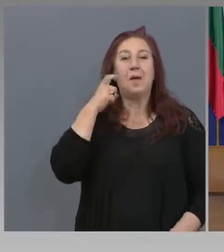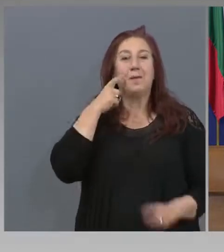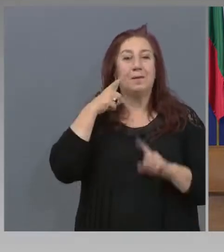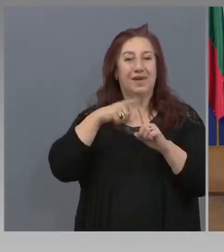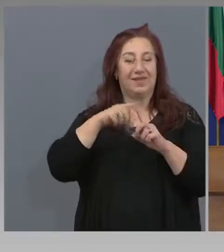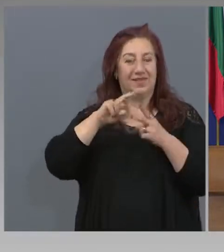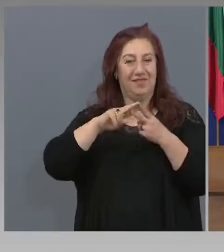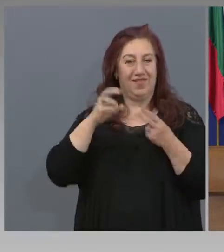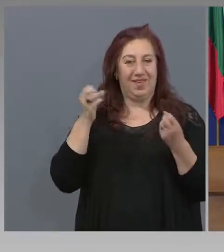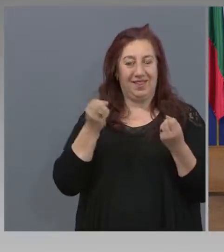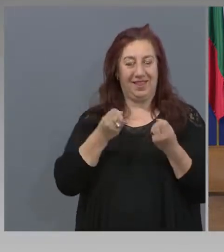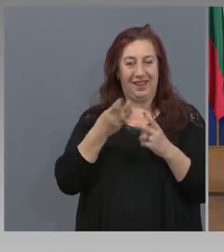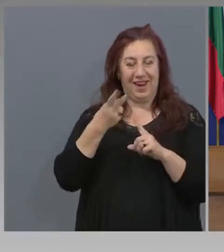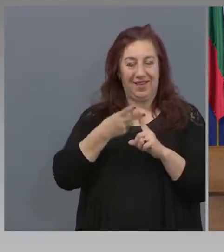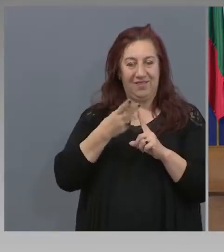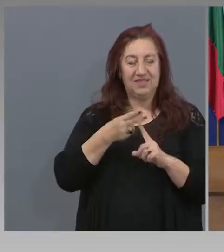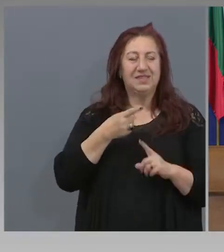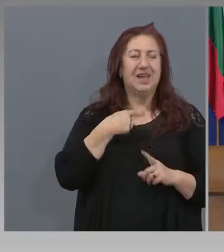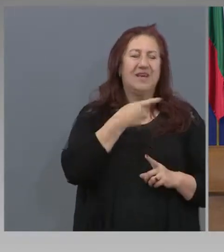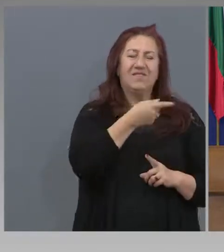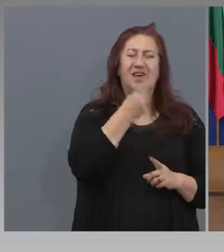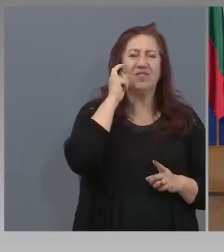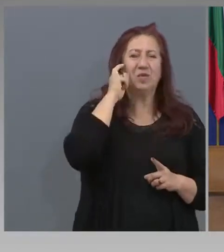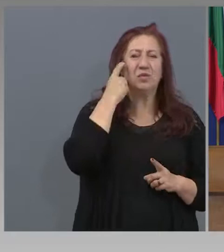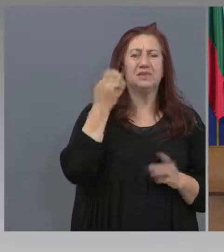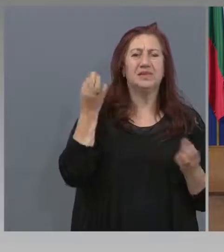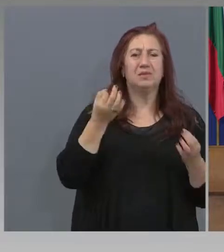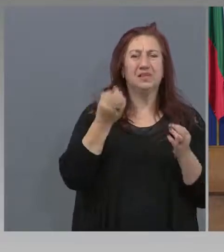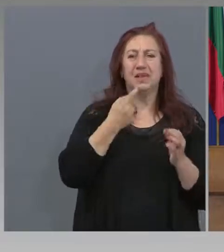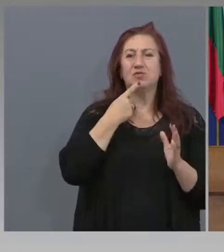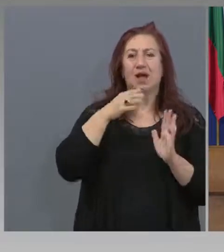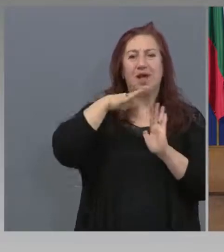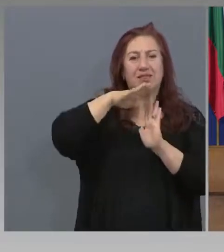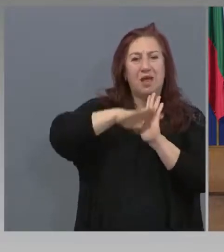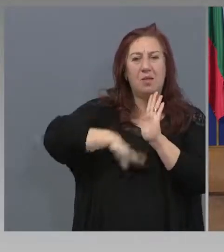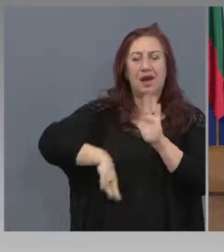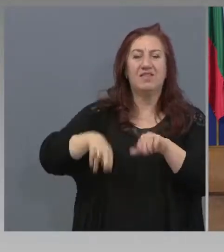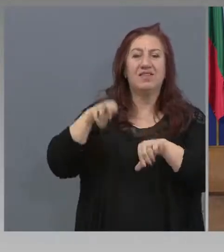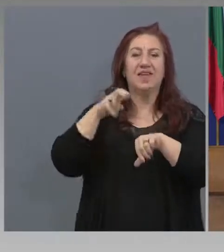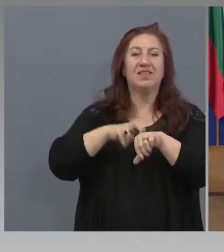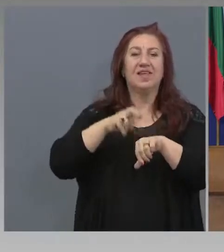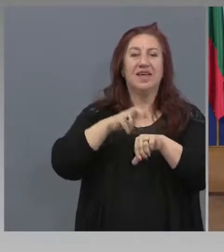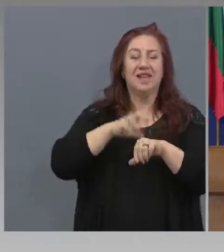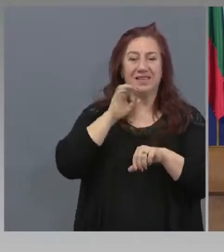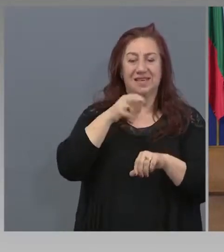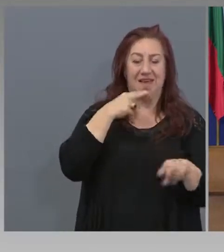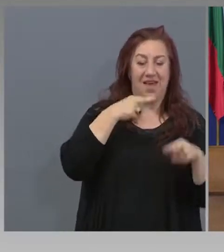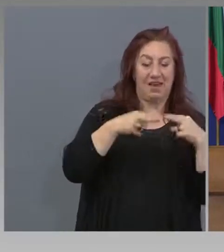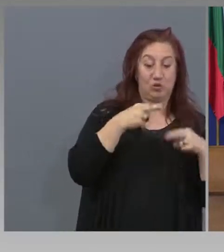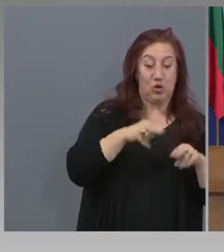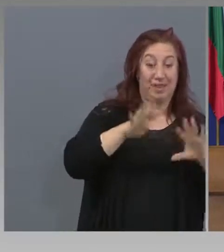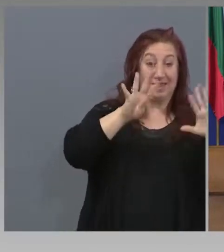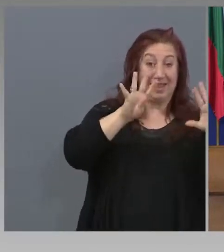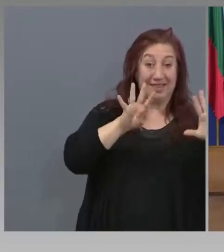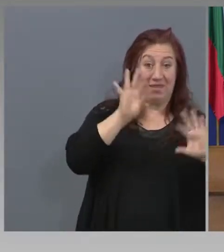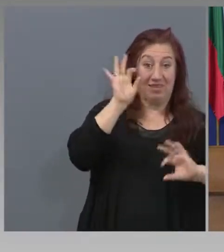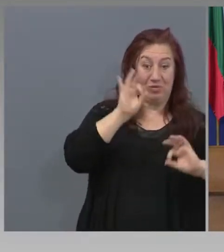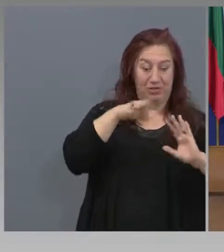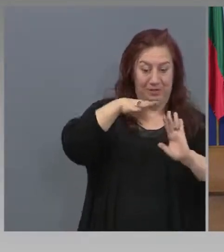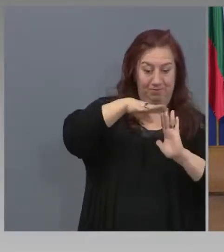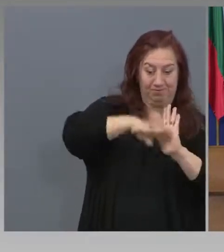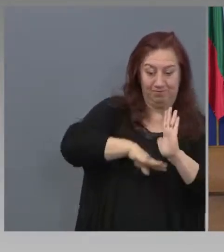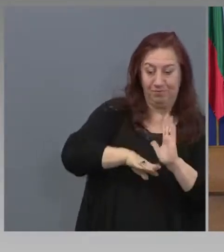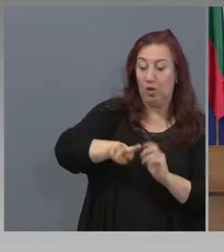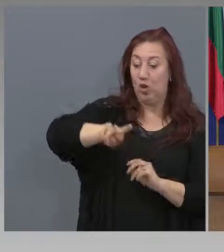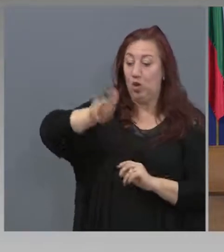специално за ресторантите на 9%, а за туристическите обекти на 5%? Не чухме нищо за нея. е внесена вчера.